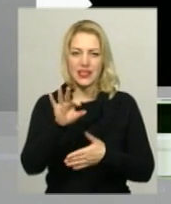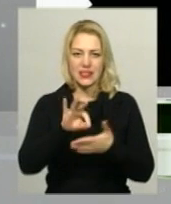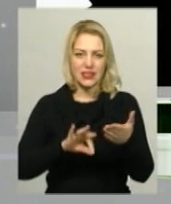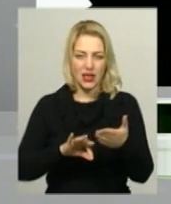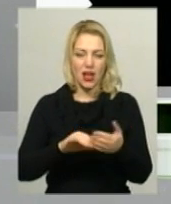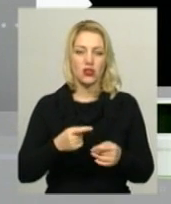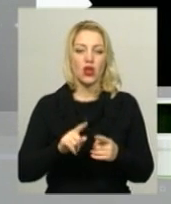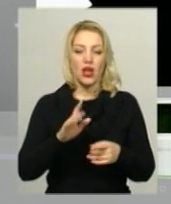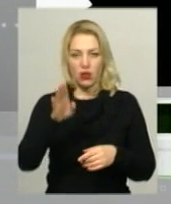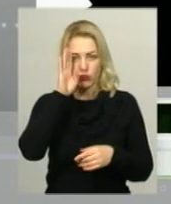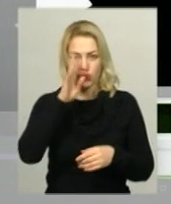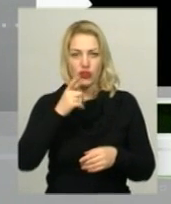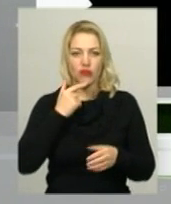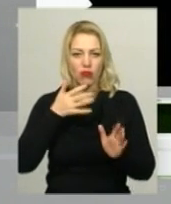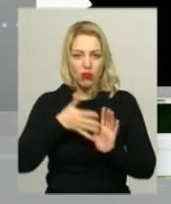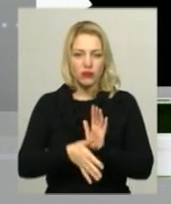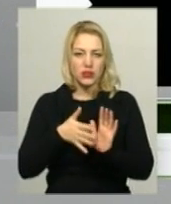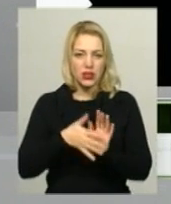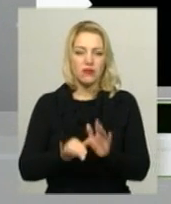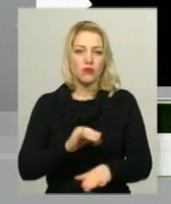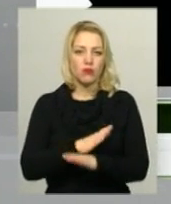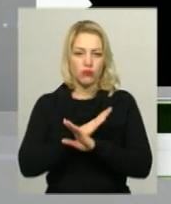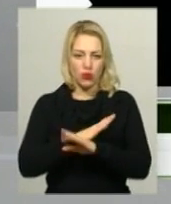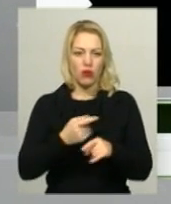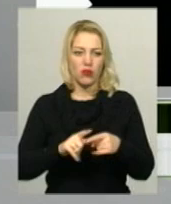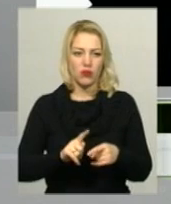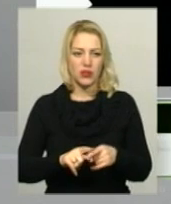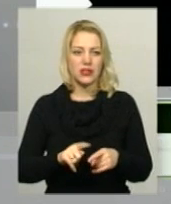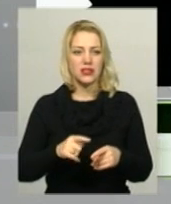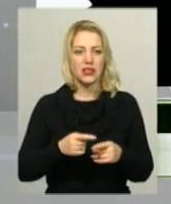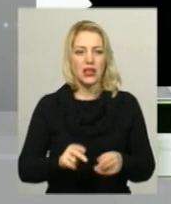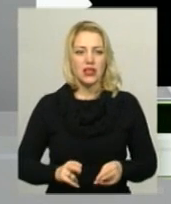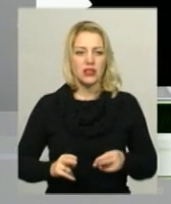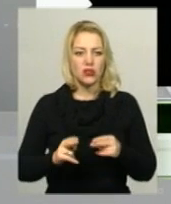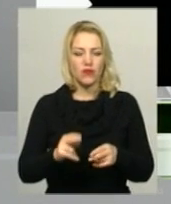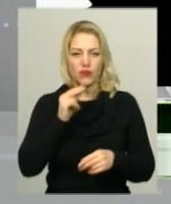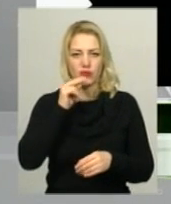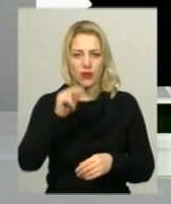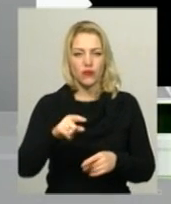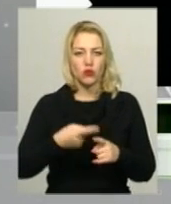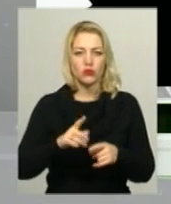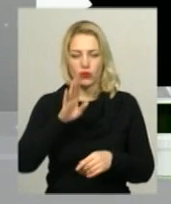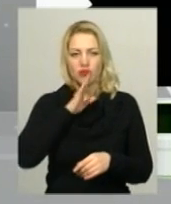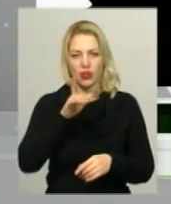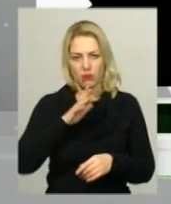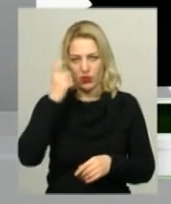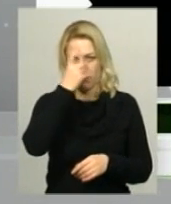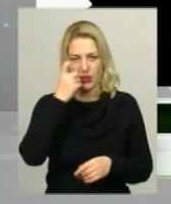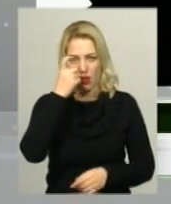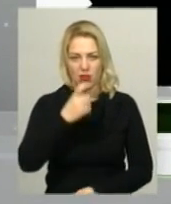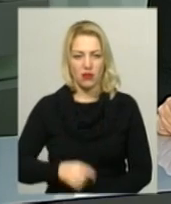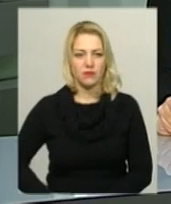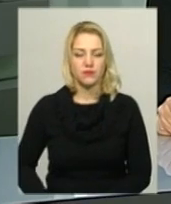чоловік помер з кровостечі. Обтяжуючою вставеною злочину стало те, що жінка перебувала в стані алкогольного співміння.